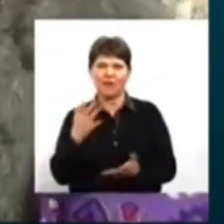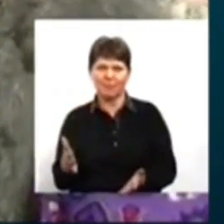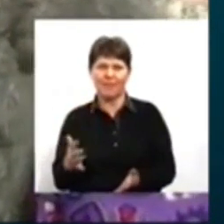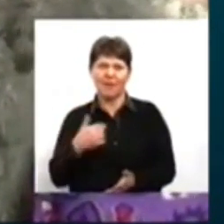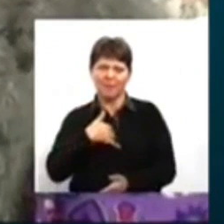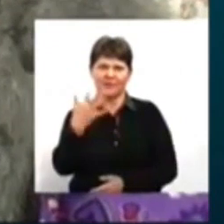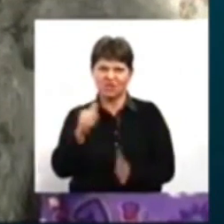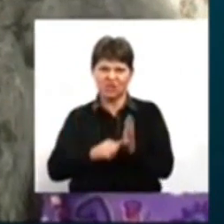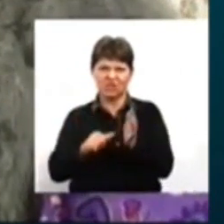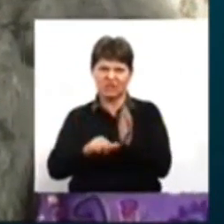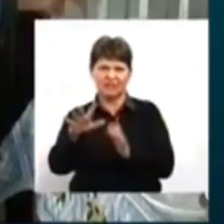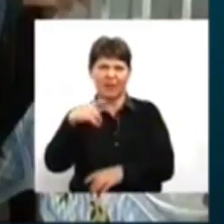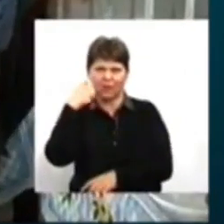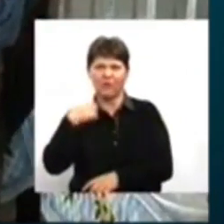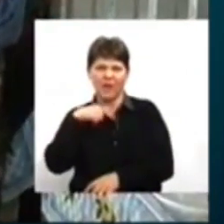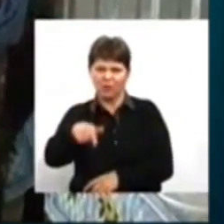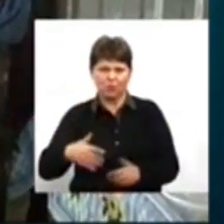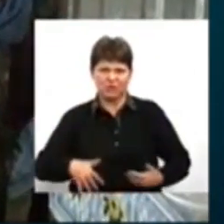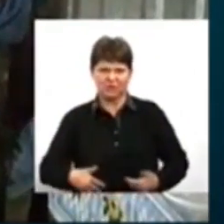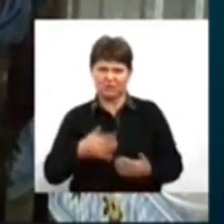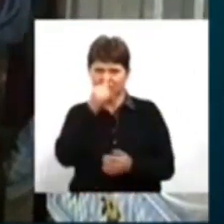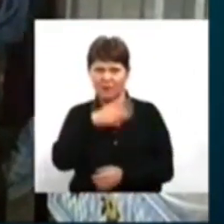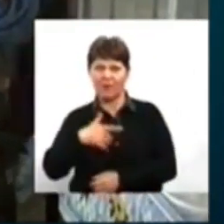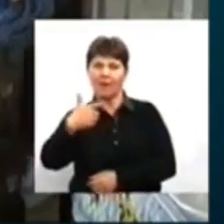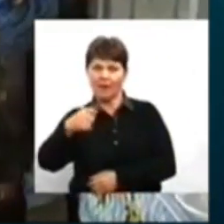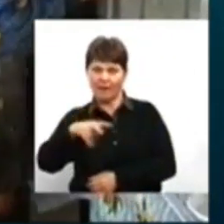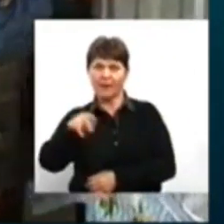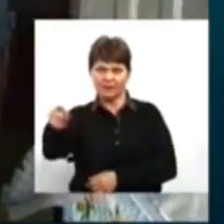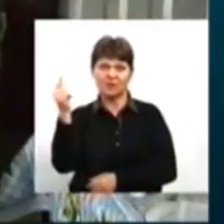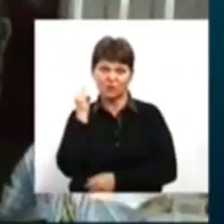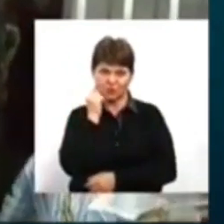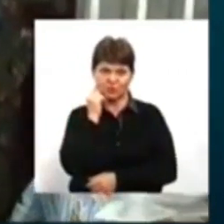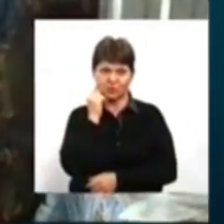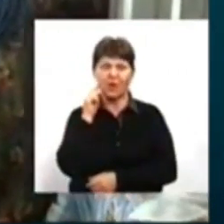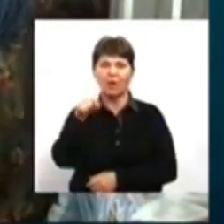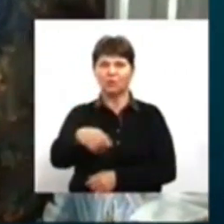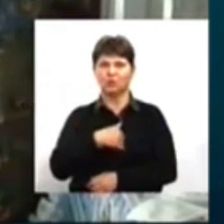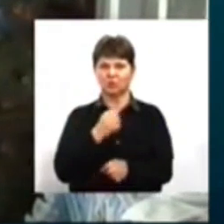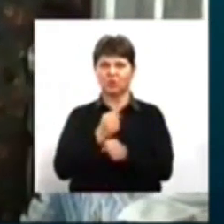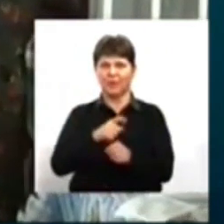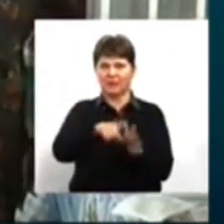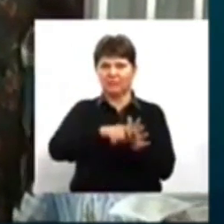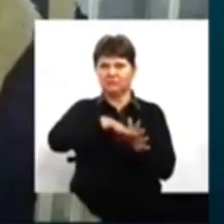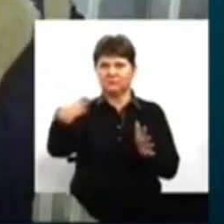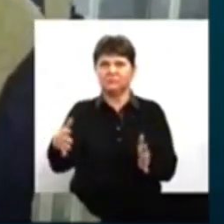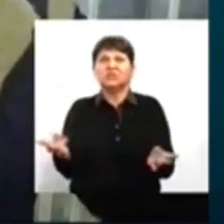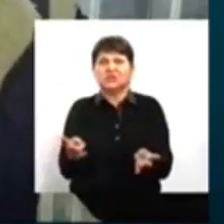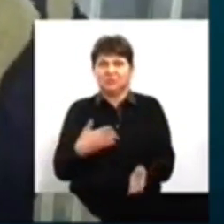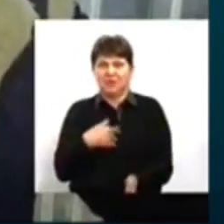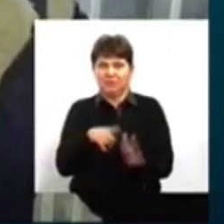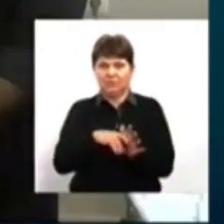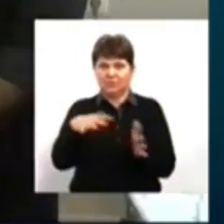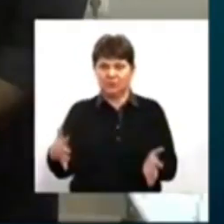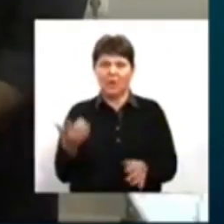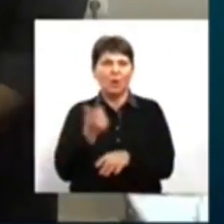Калинівки, я тут не можу дійти до сілеради. Галя, завгоді на Остоніка хочуть зробити мусорку. Для чого ця мусорка? Дуже багато